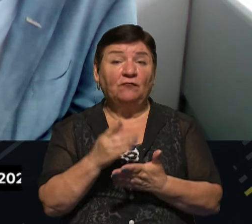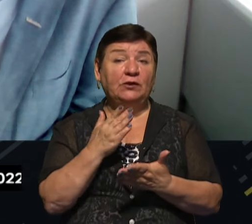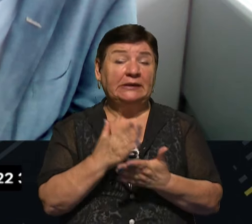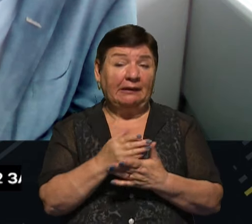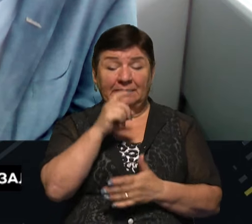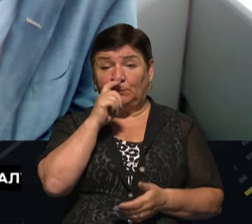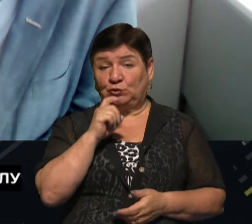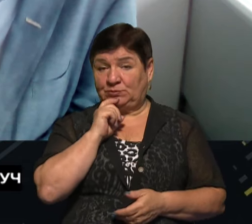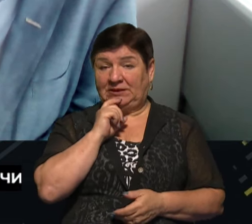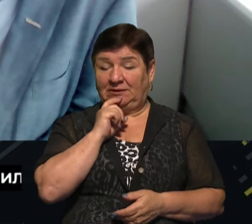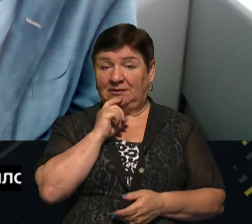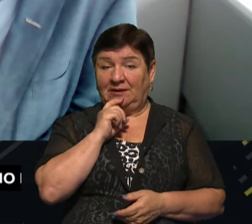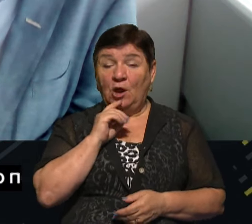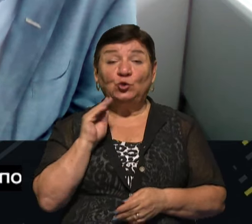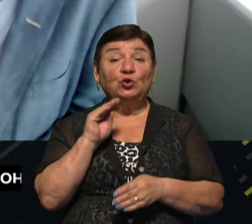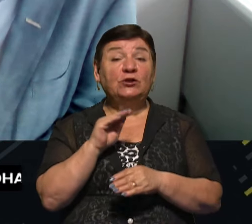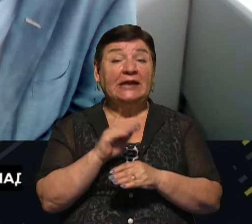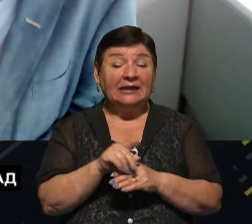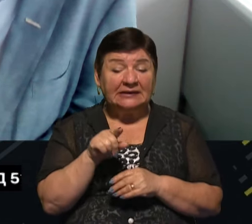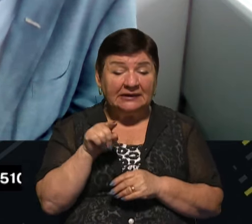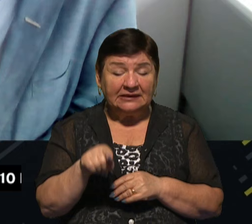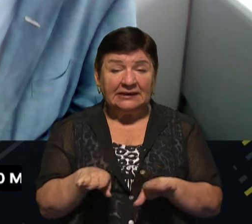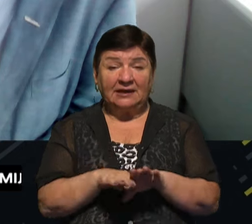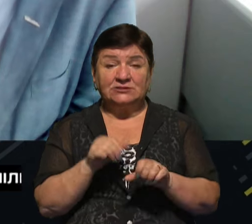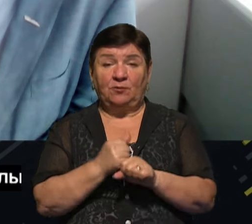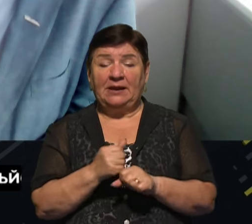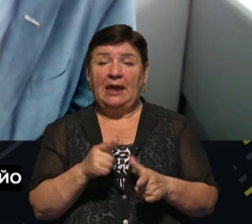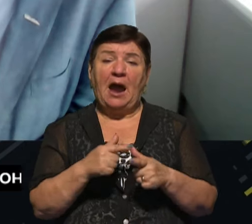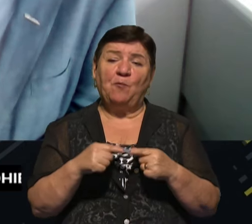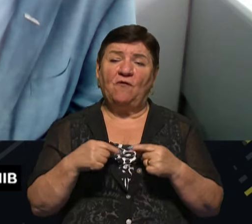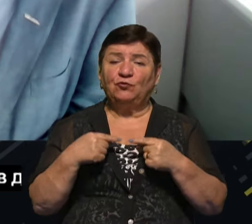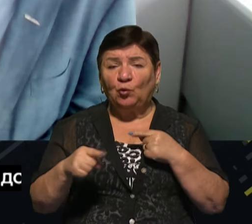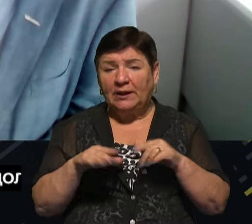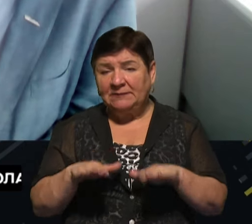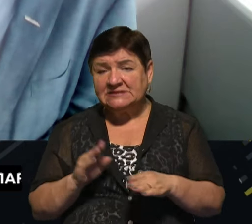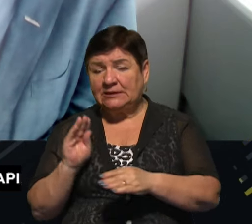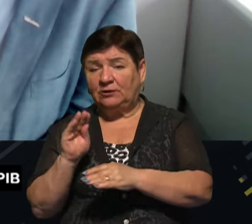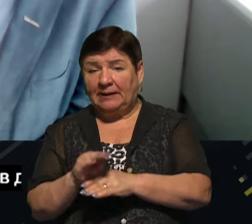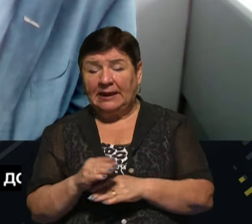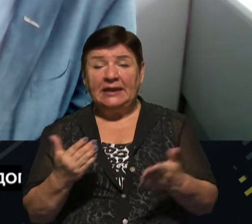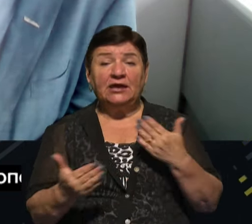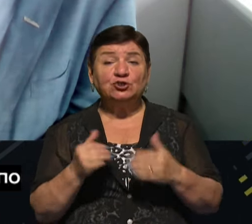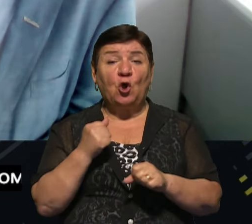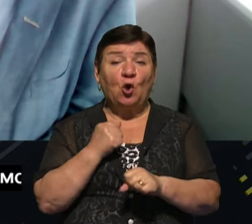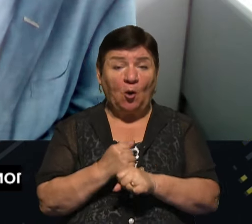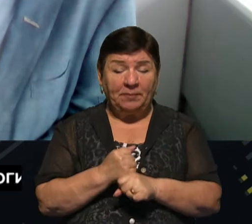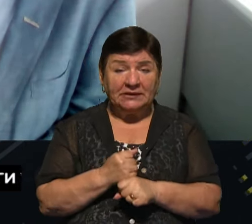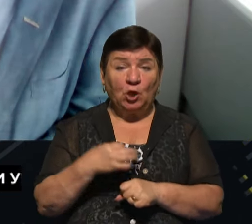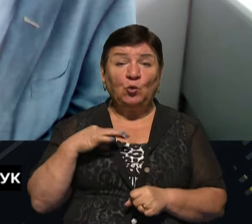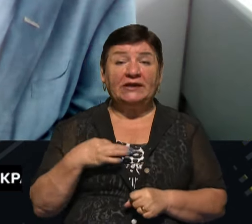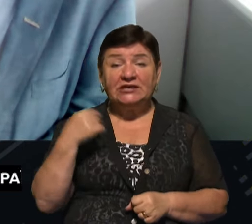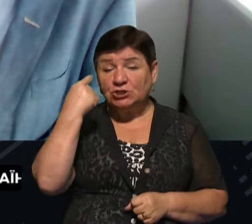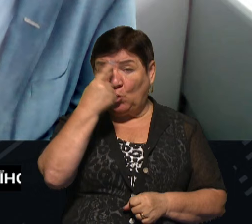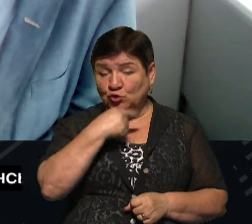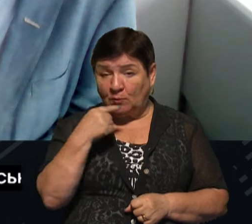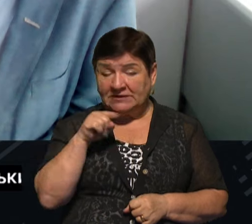непорозуміння. То додатки не ті додали, то навпаки їх кудись додали. А от якщо це робить товариство, тобто юридична особа